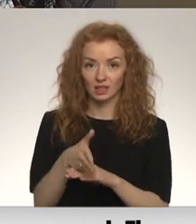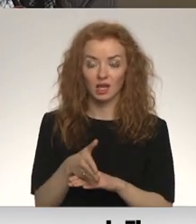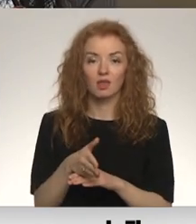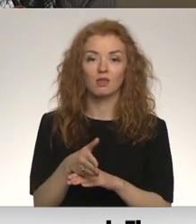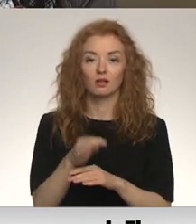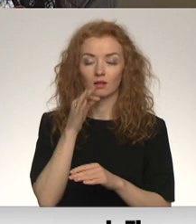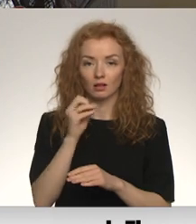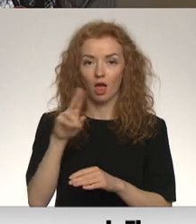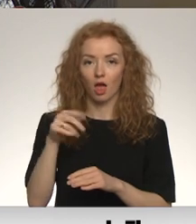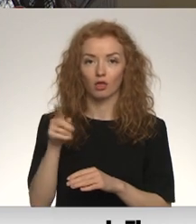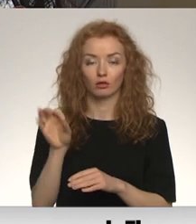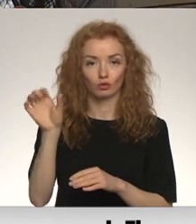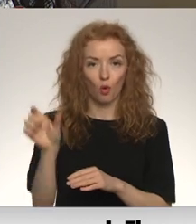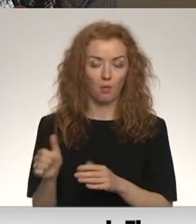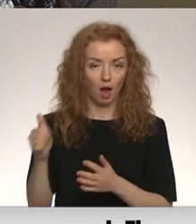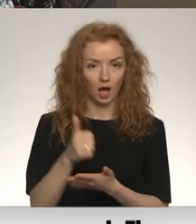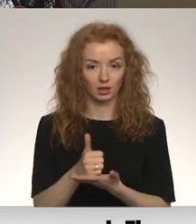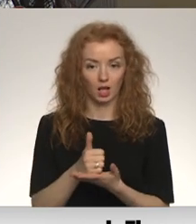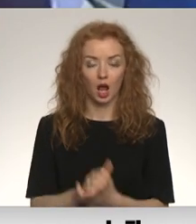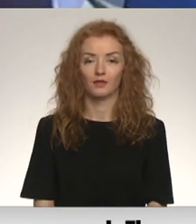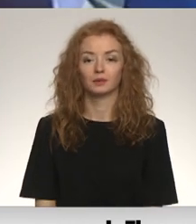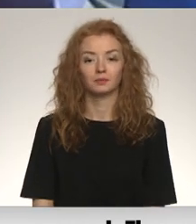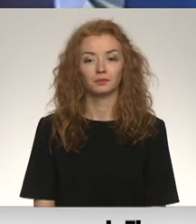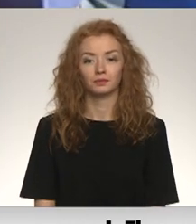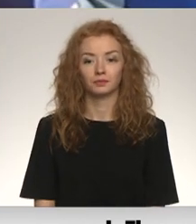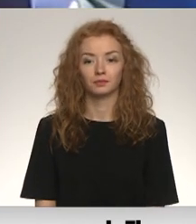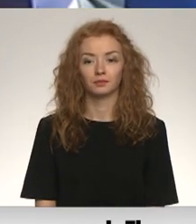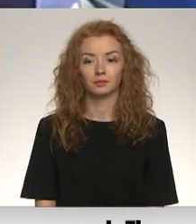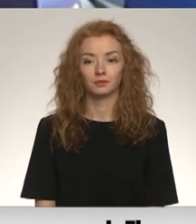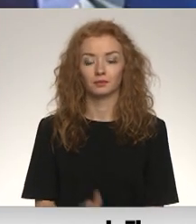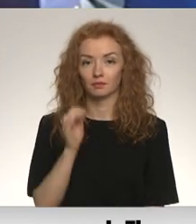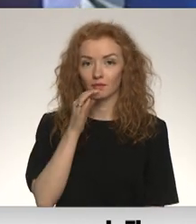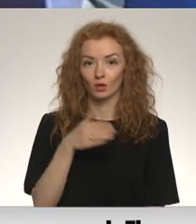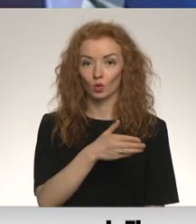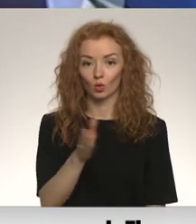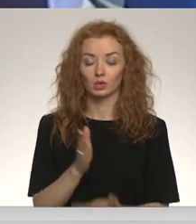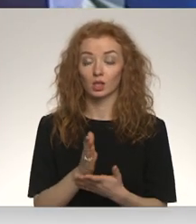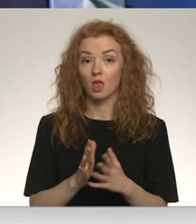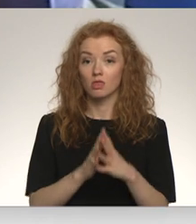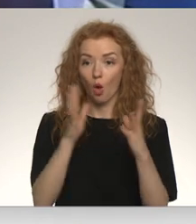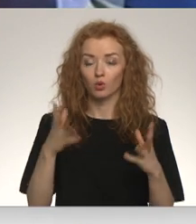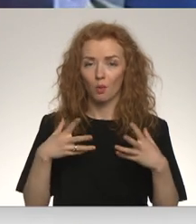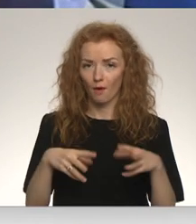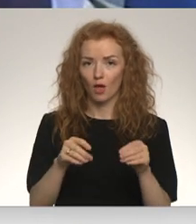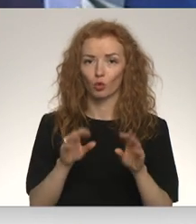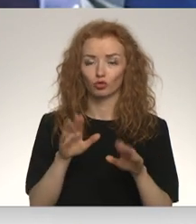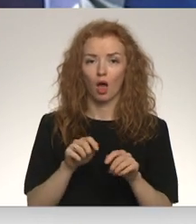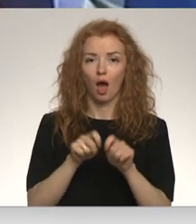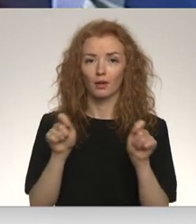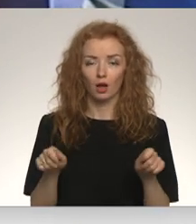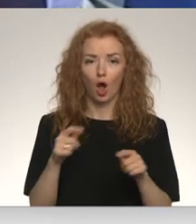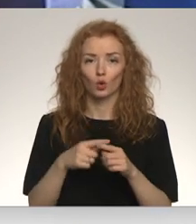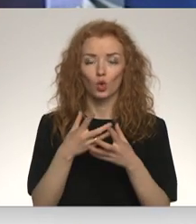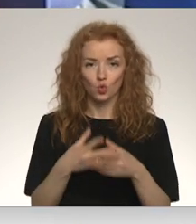īpašais pārstāvis cilvēktizniecības apkarmošanai. Jūs esat ārkārtīgi daudz izdarījuši, lai atklātu un novērstu